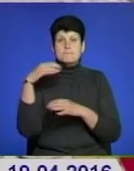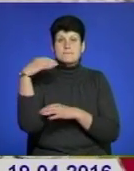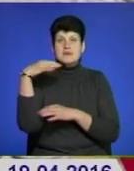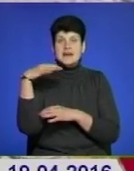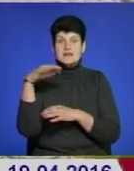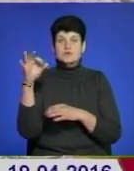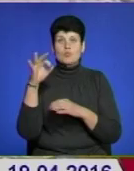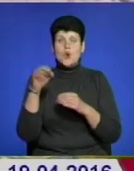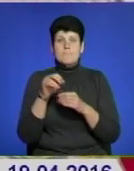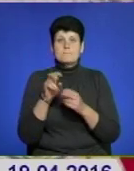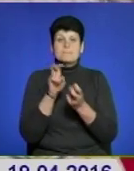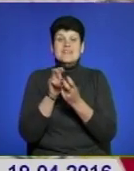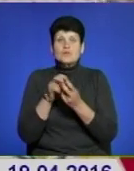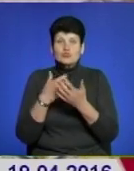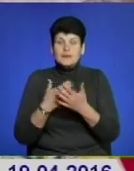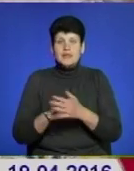білку,